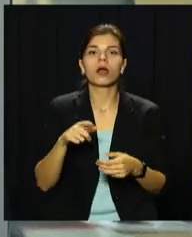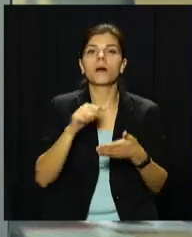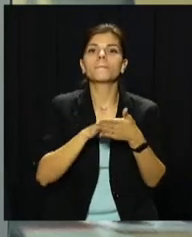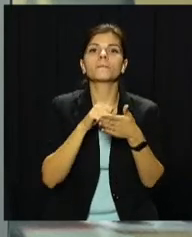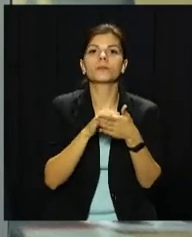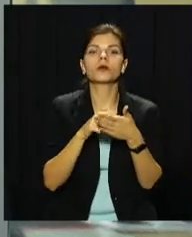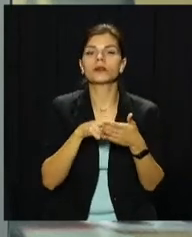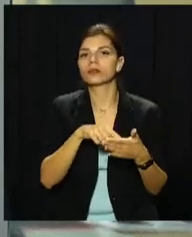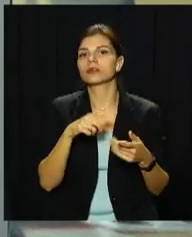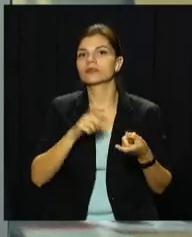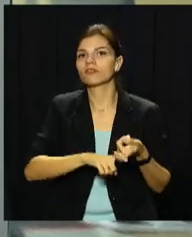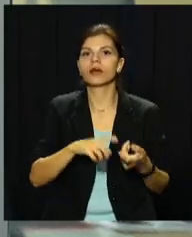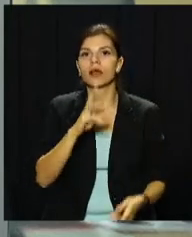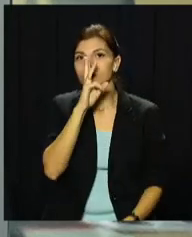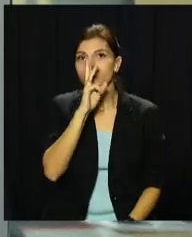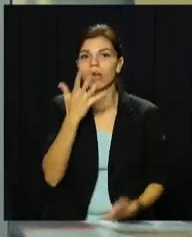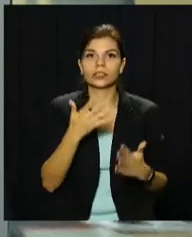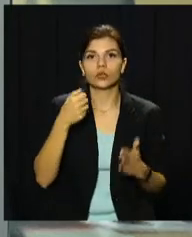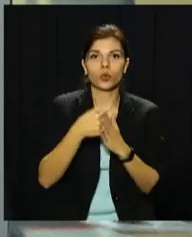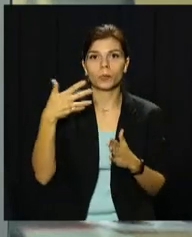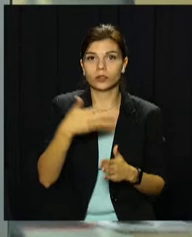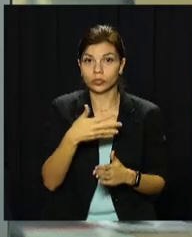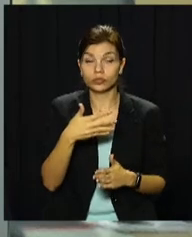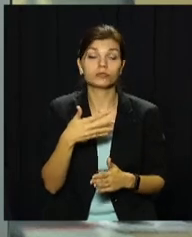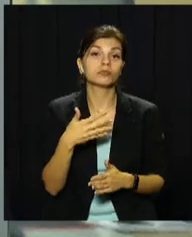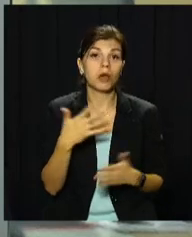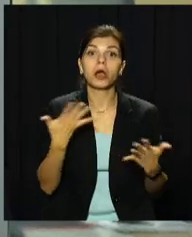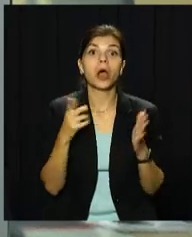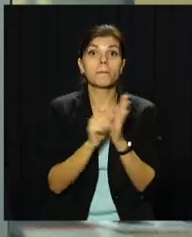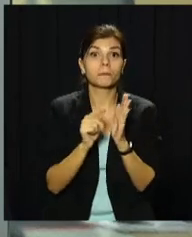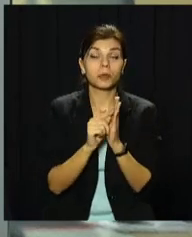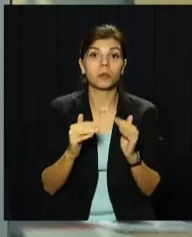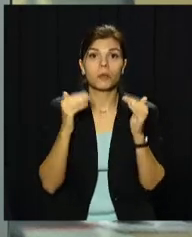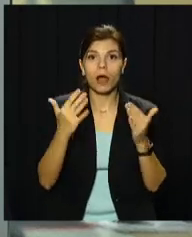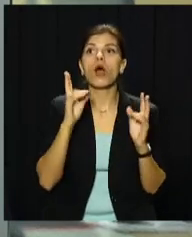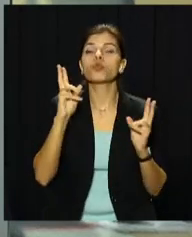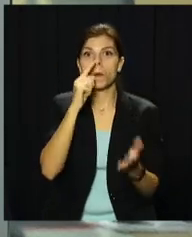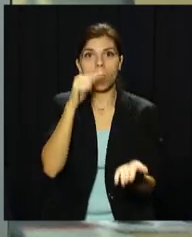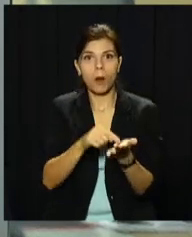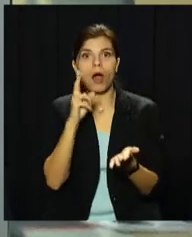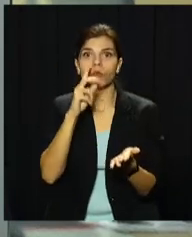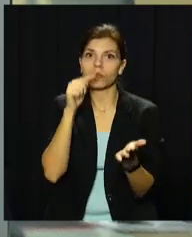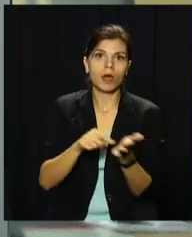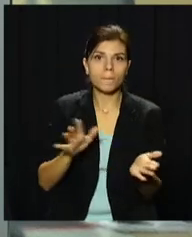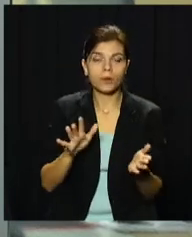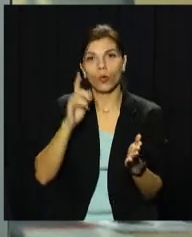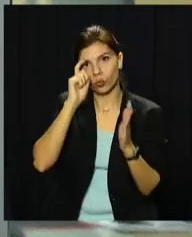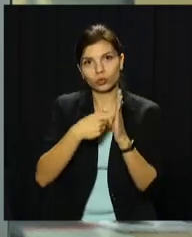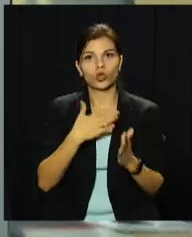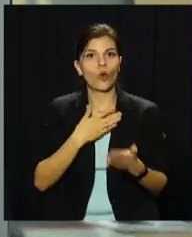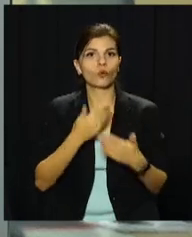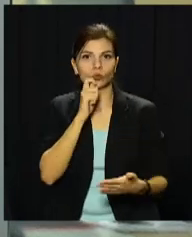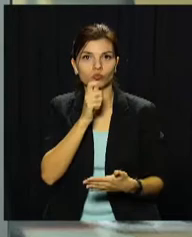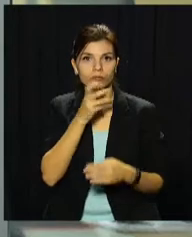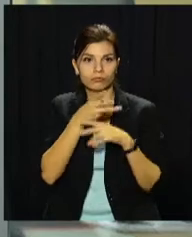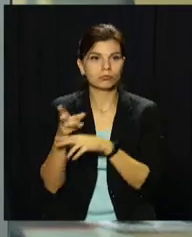мінімальної зарплати до 5 тисяч гривень. Якою є оновлена пенсія та хто потрапляє до когорти щасливчиків, дізнавалися наші